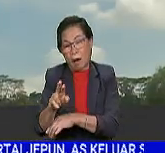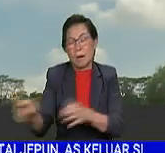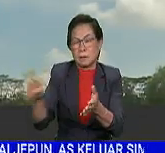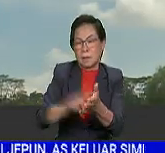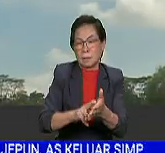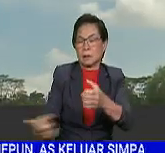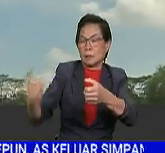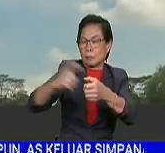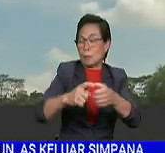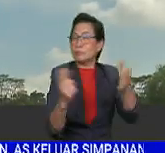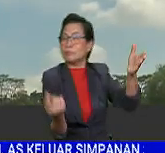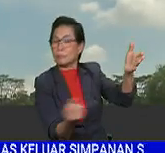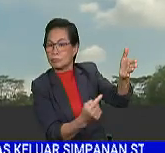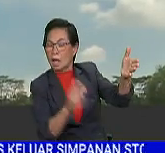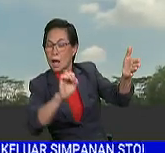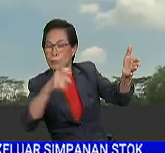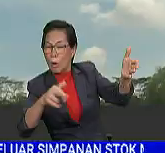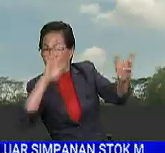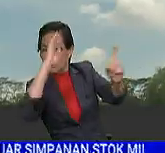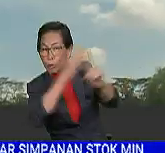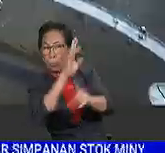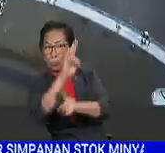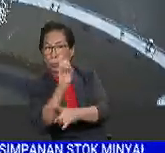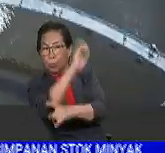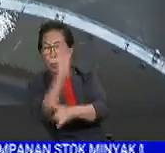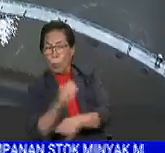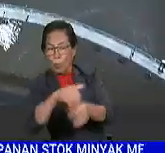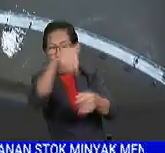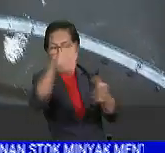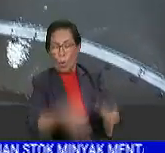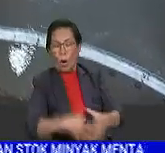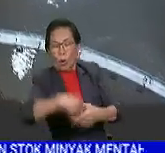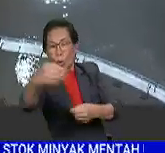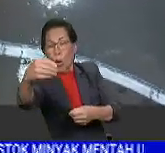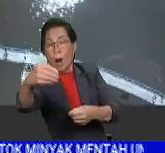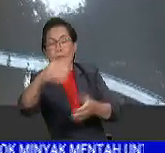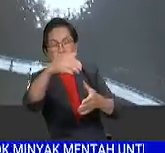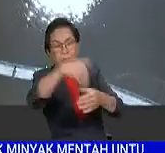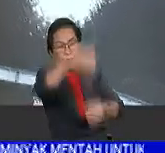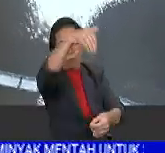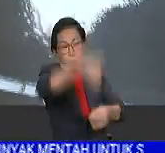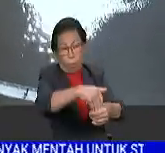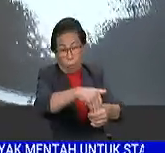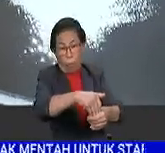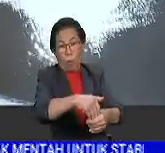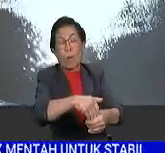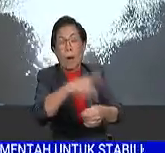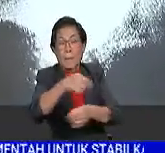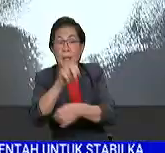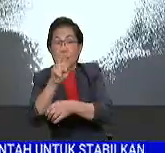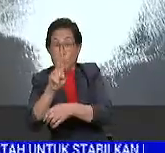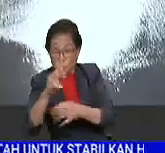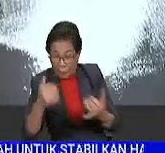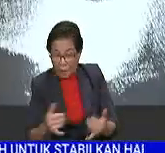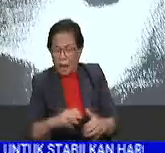di Pautan Tentera. SPR menyasarkan 70% pengundi akan keluar mengundi pada pilihan raya ini dan bagi